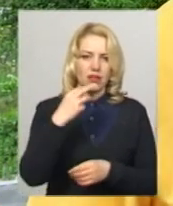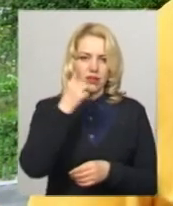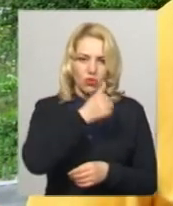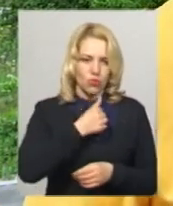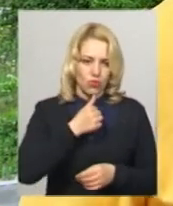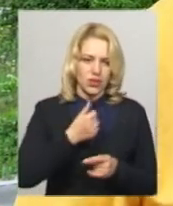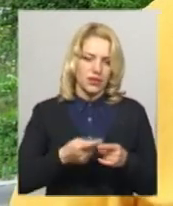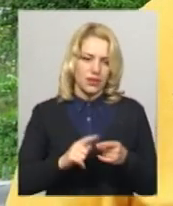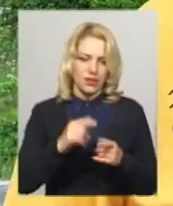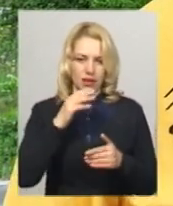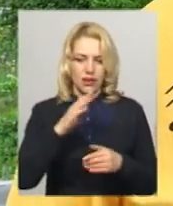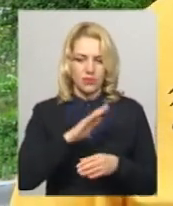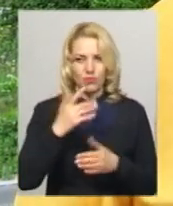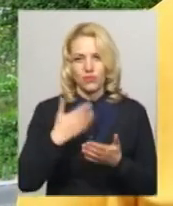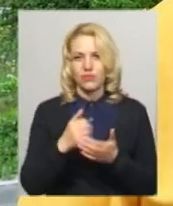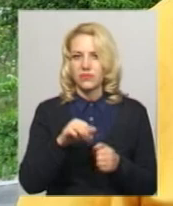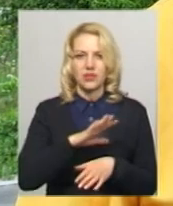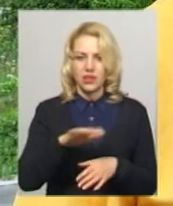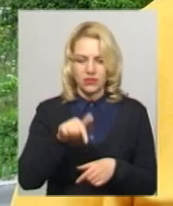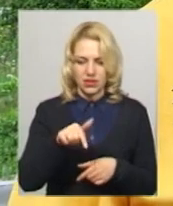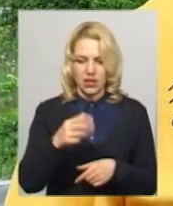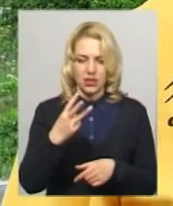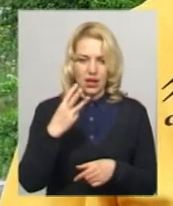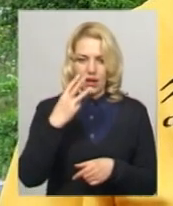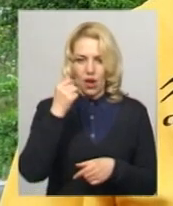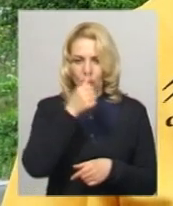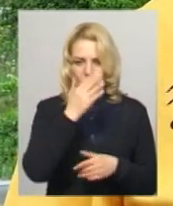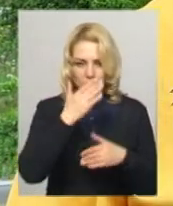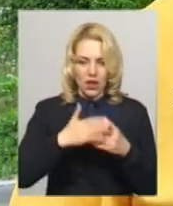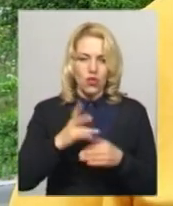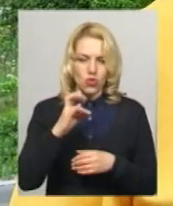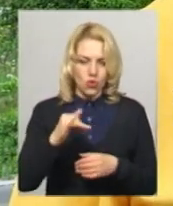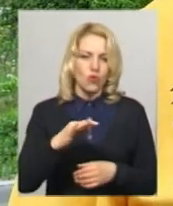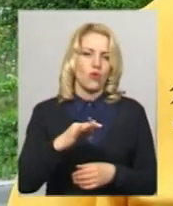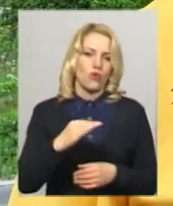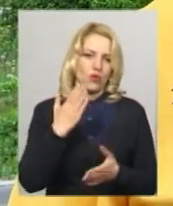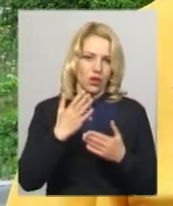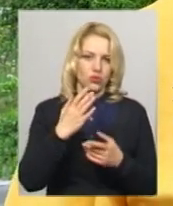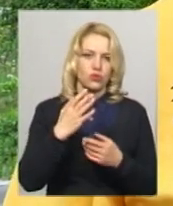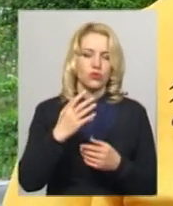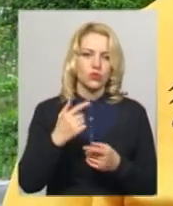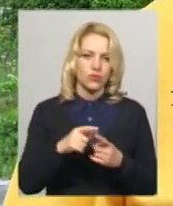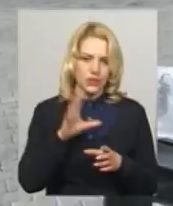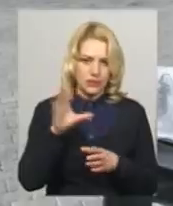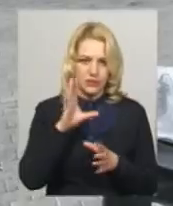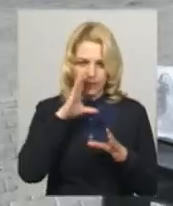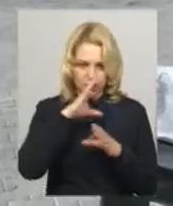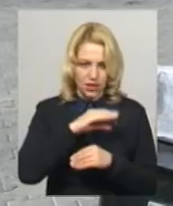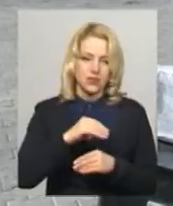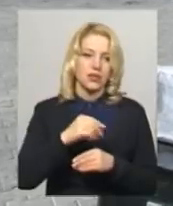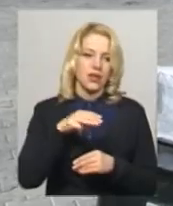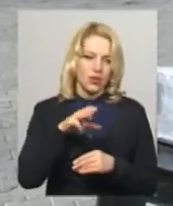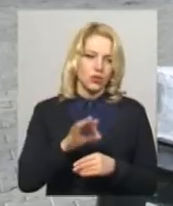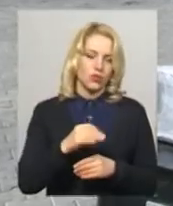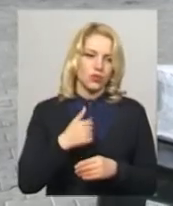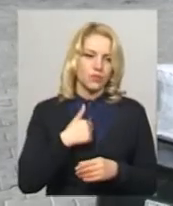найближчі роки, але колись, як прийде час і зірки нам посміхнуться, ми обов'язково це здійснимемо. Мандрівники в